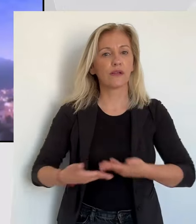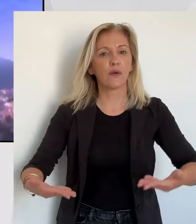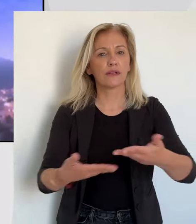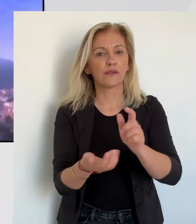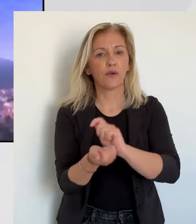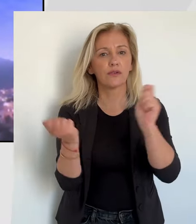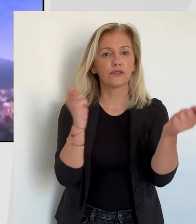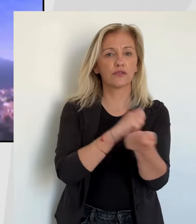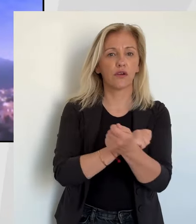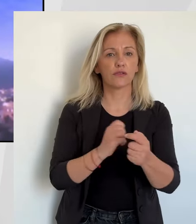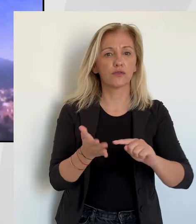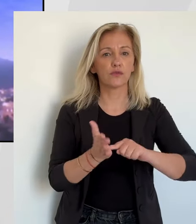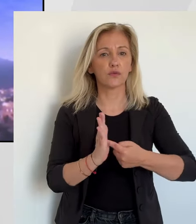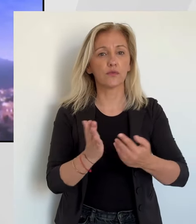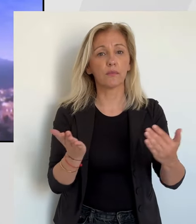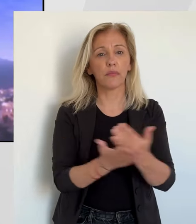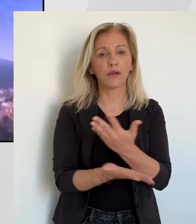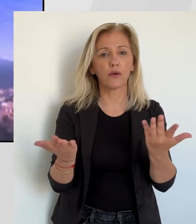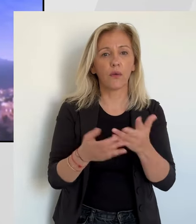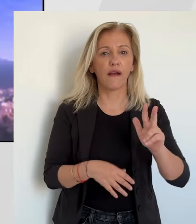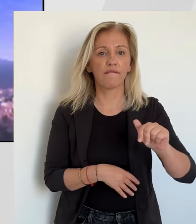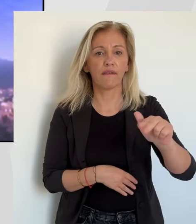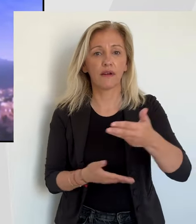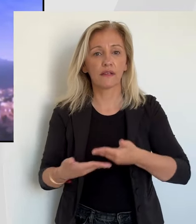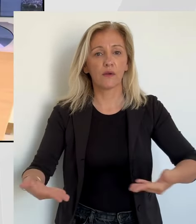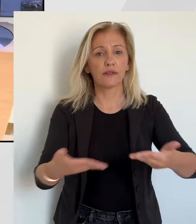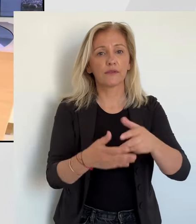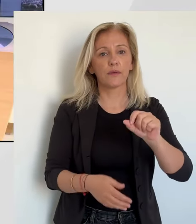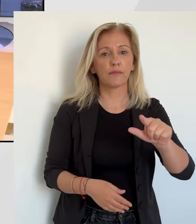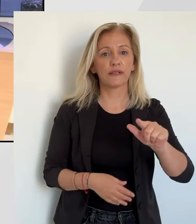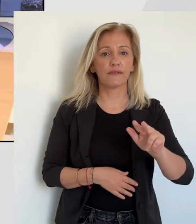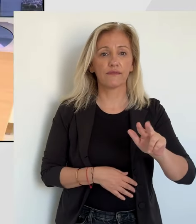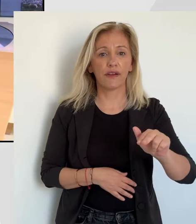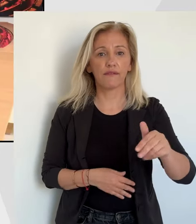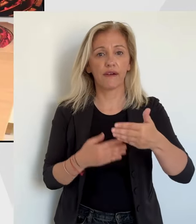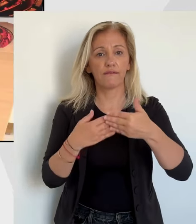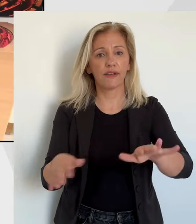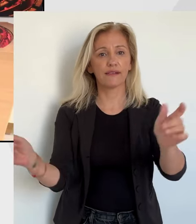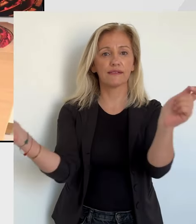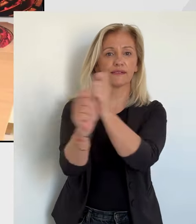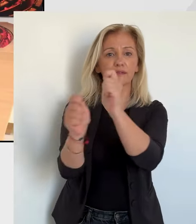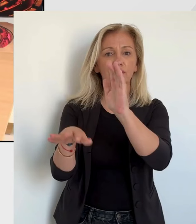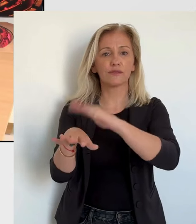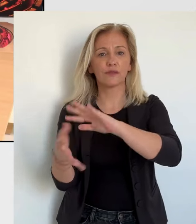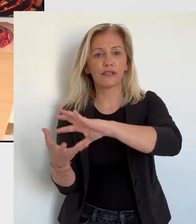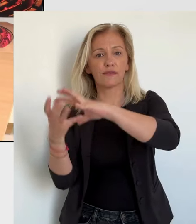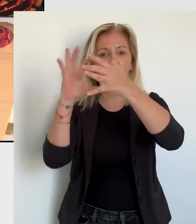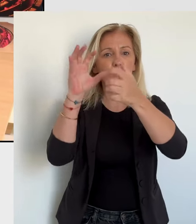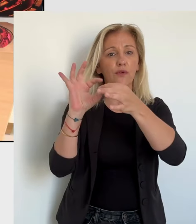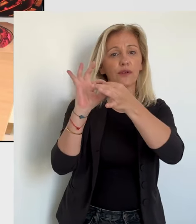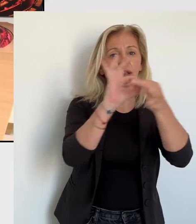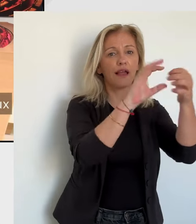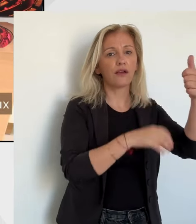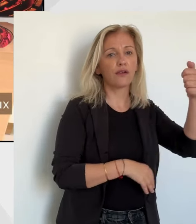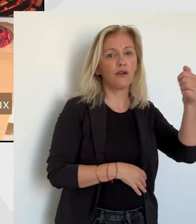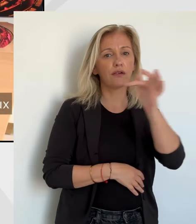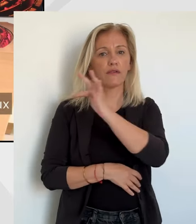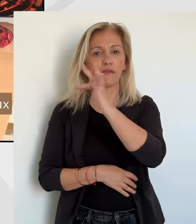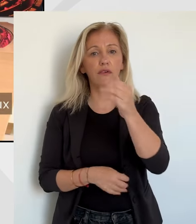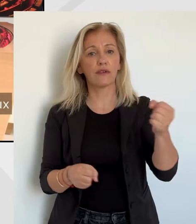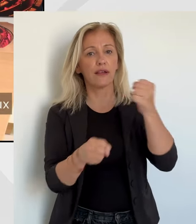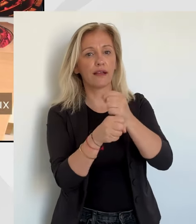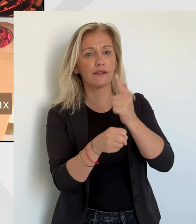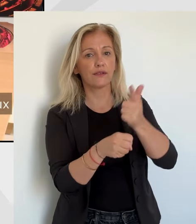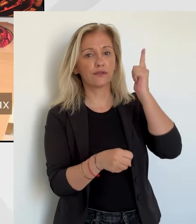Cette nouvelle donne rebat les cartes et une question se pose. Cette situation anéantira-t-elle les discussions autour du projet d'évolution